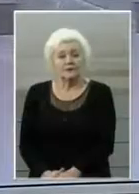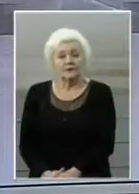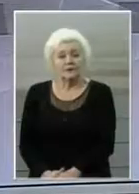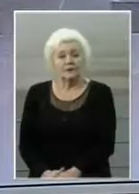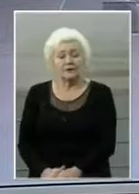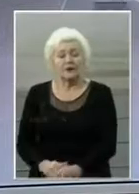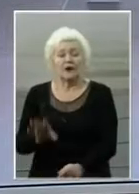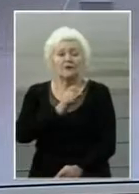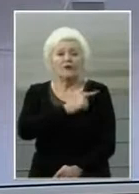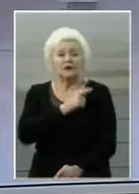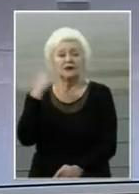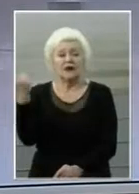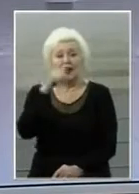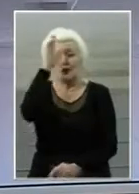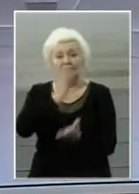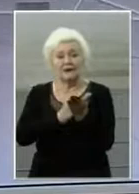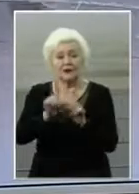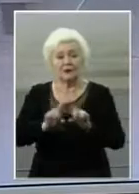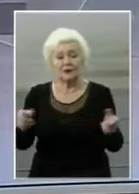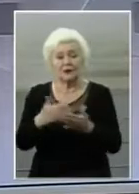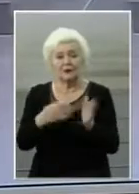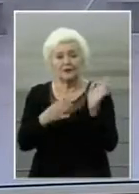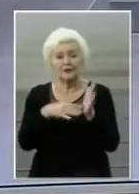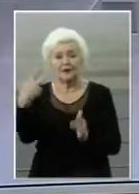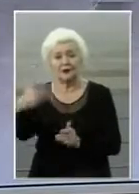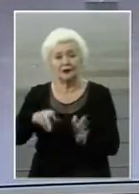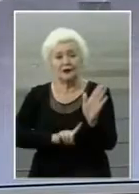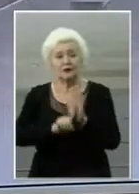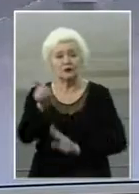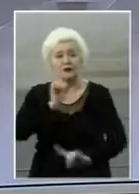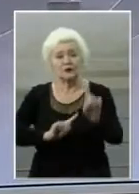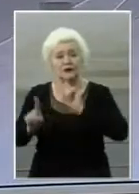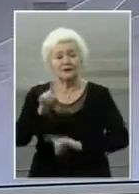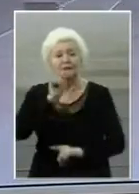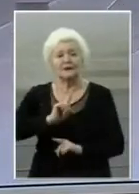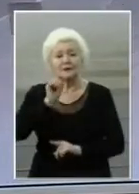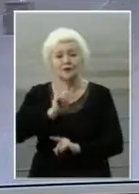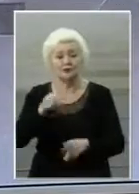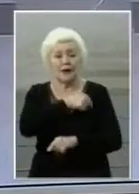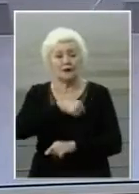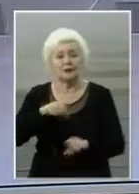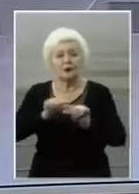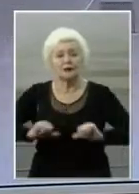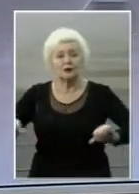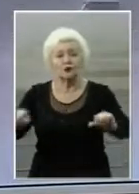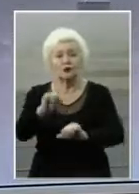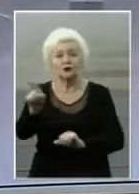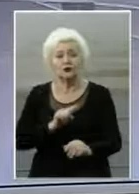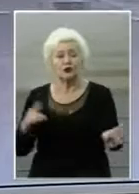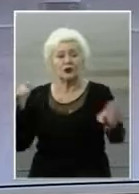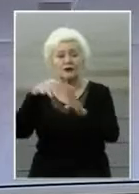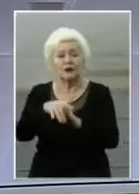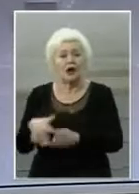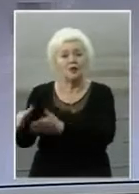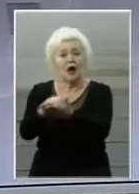В Одеській облдержадміністрації близько 9.30 розпочалось засідання тимчасової депутатської комісії щодо нападів